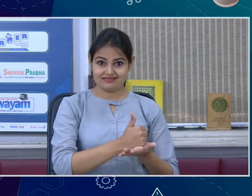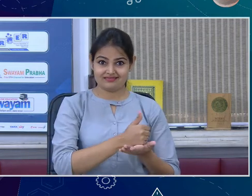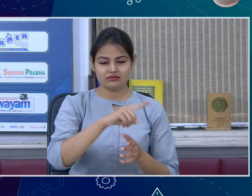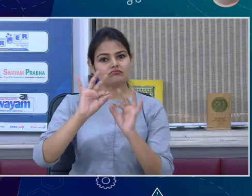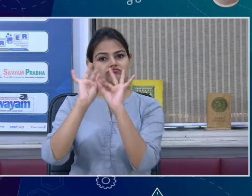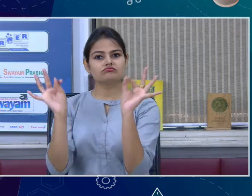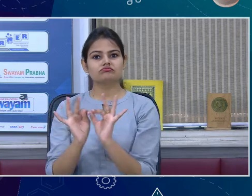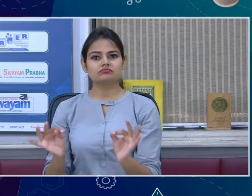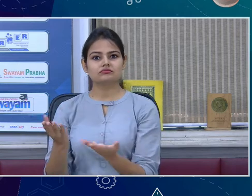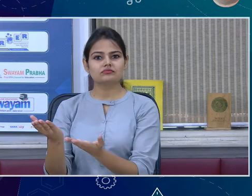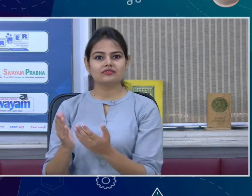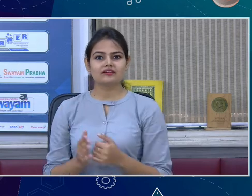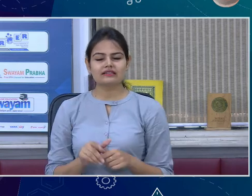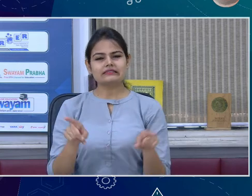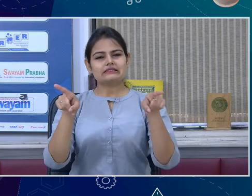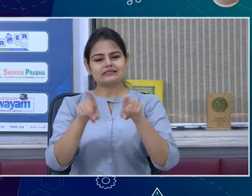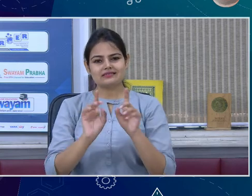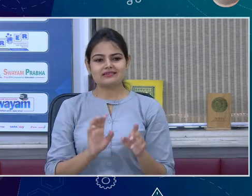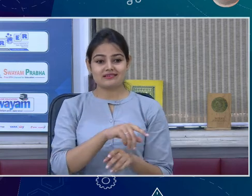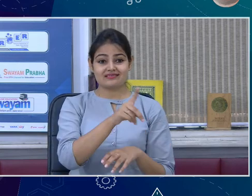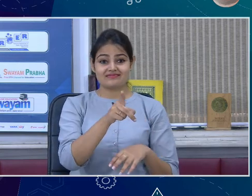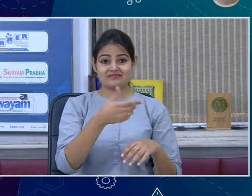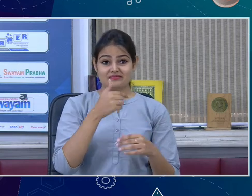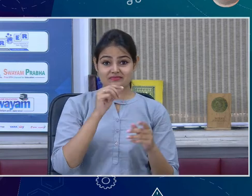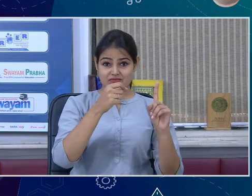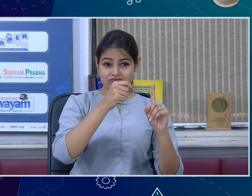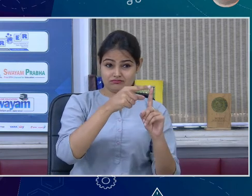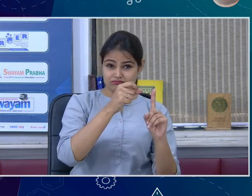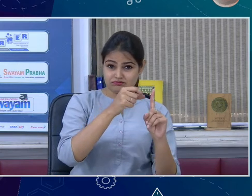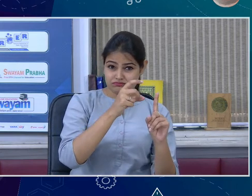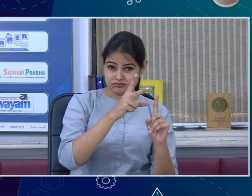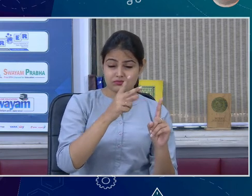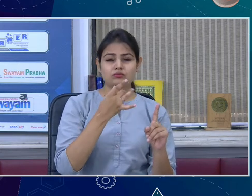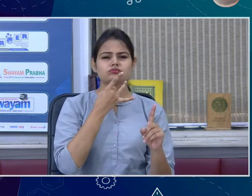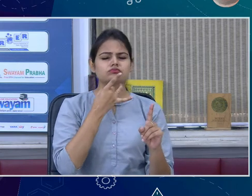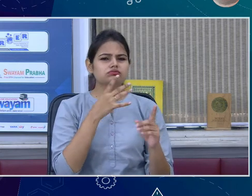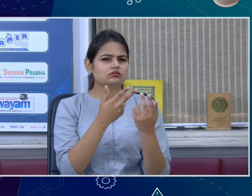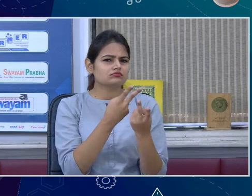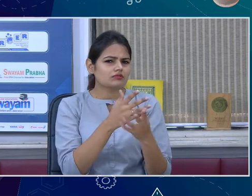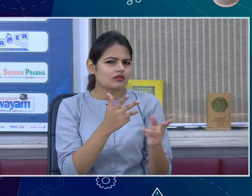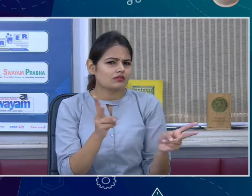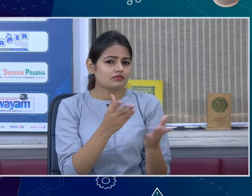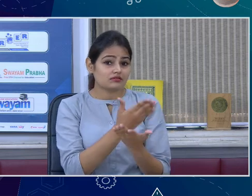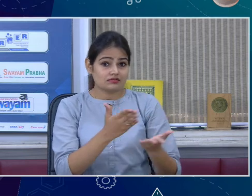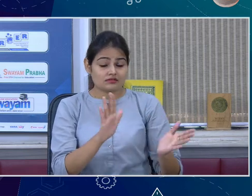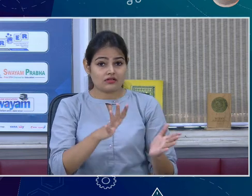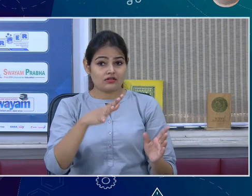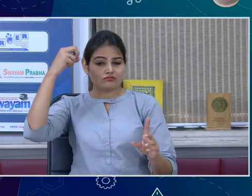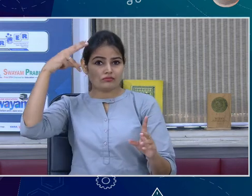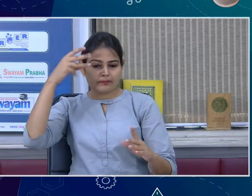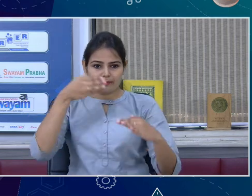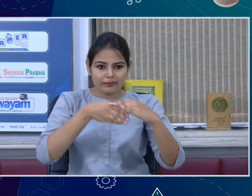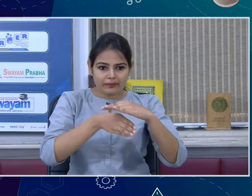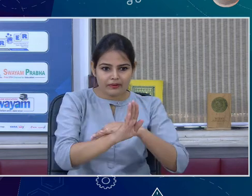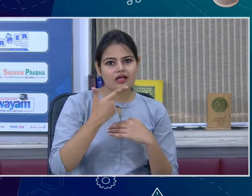it is translating, it is conducting the potential or the energy. That is, it is passing the notebook from the teacher to